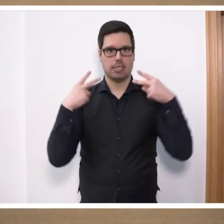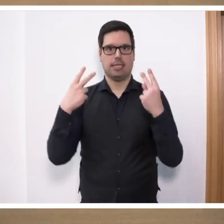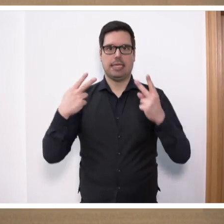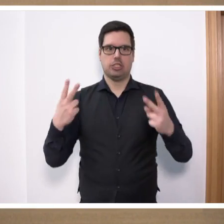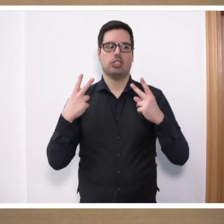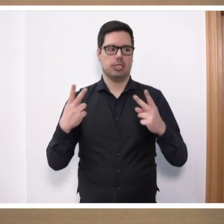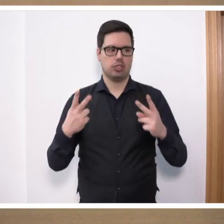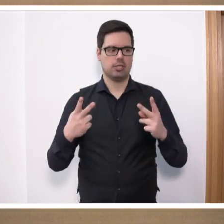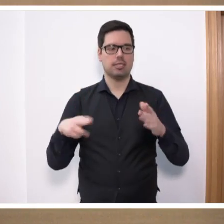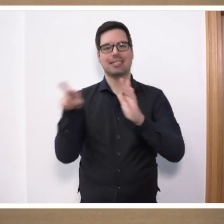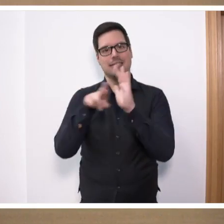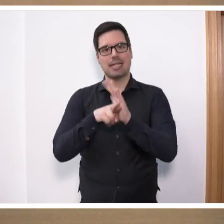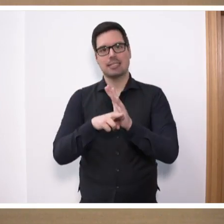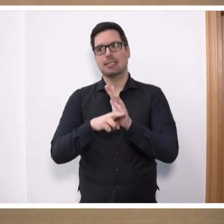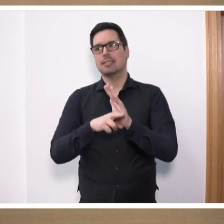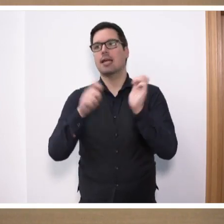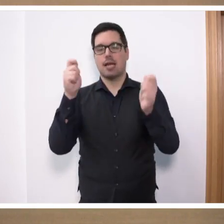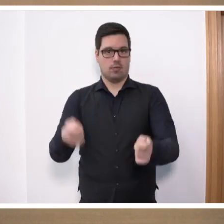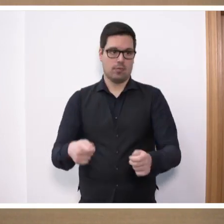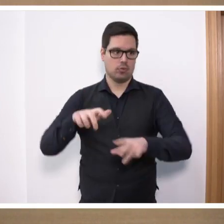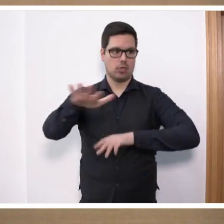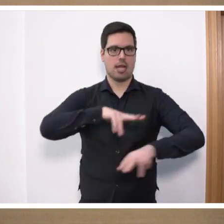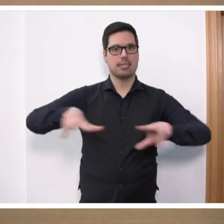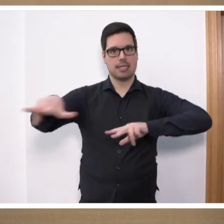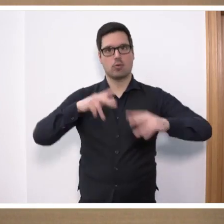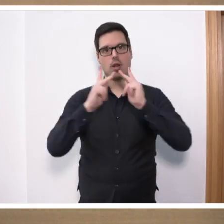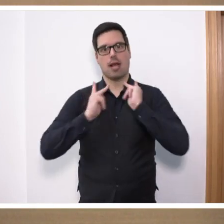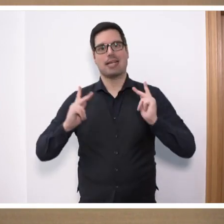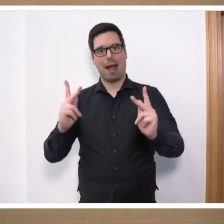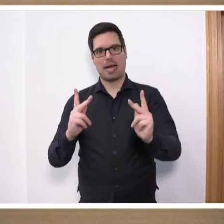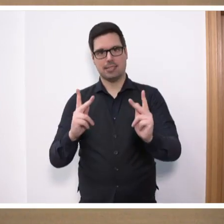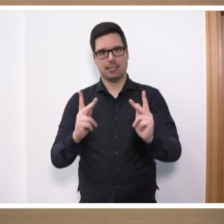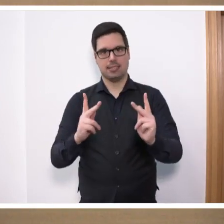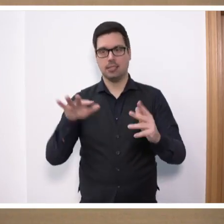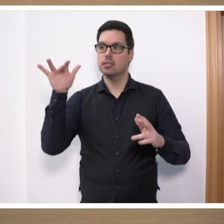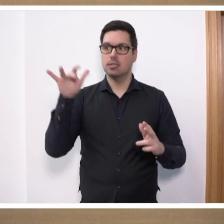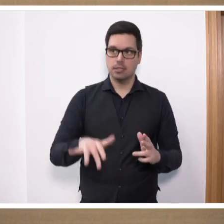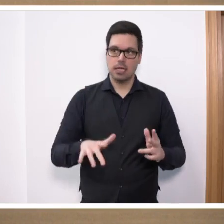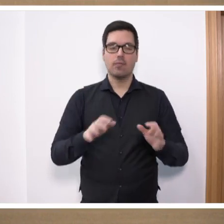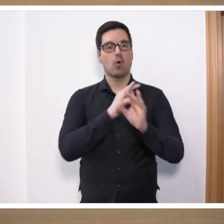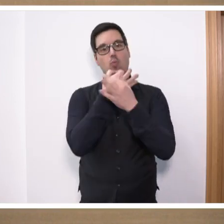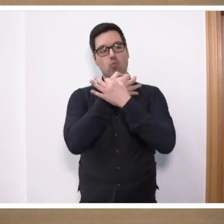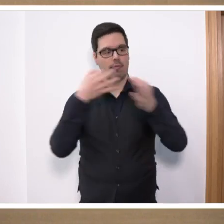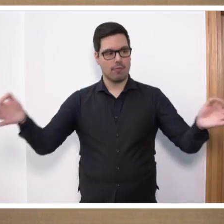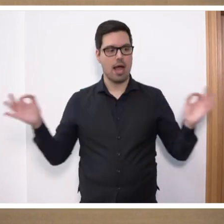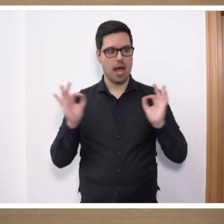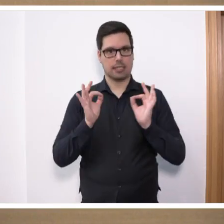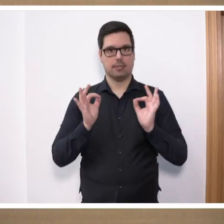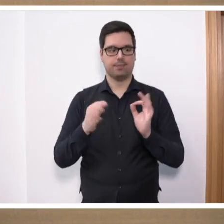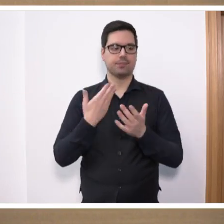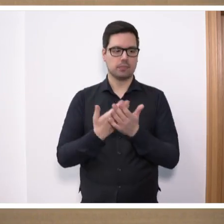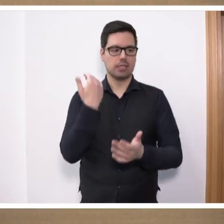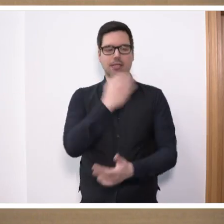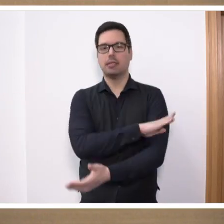Gesetzesentwurf im Bund, im Saarland, durch die Landesregierung und die Kammern zur landesweiten Umfrage aufgerufen wurde. Und liebe Kolleginnen und Kollegen, Sie